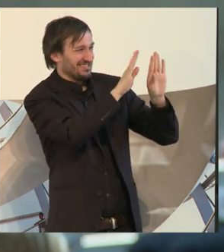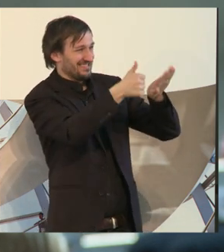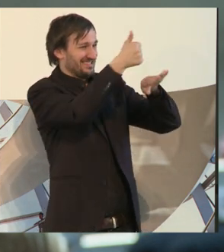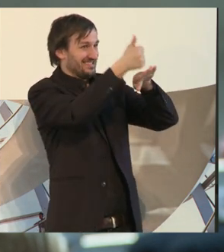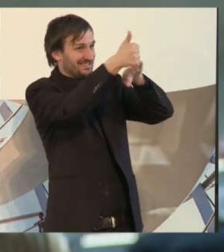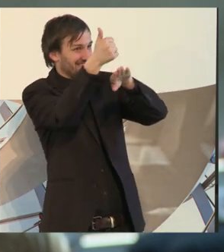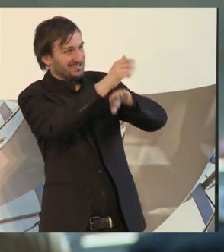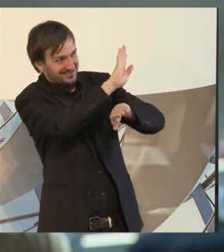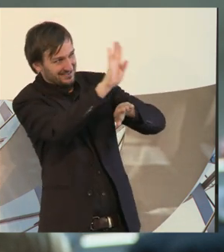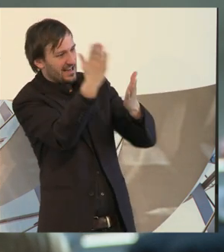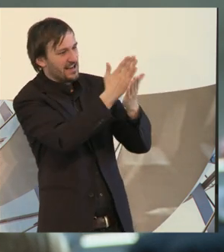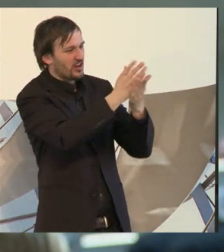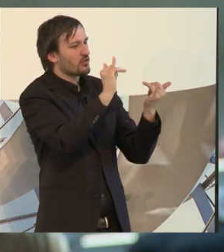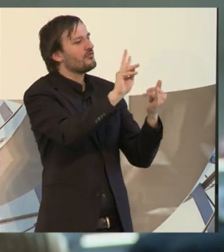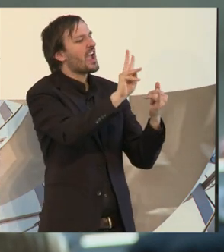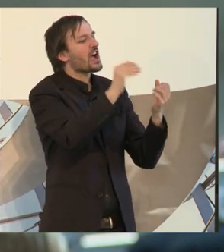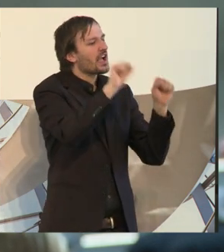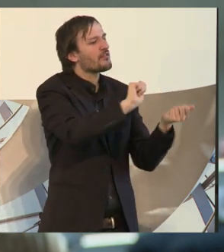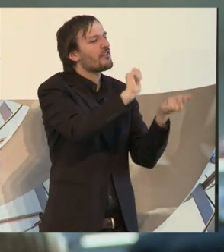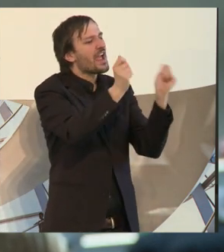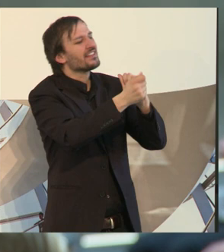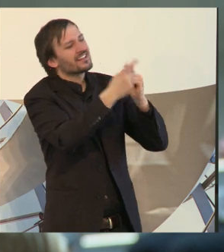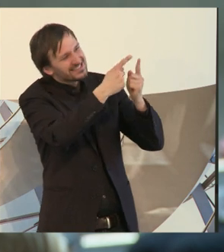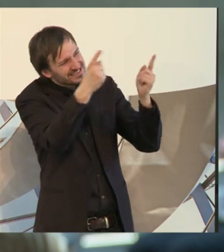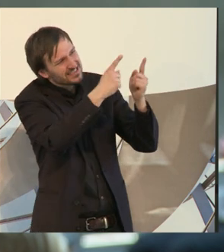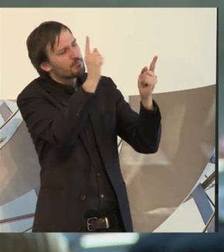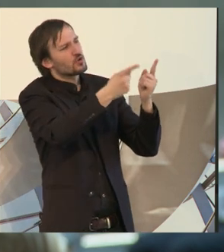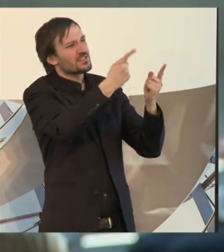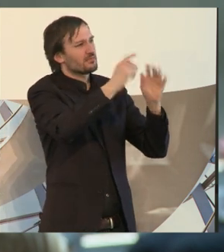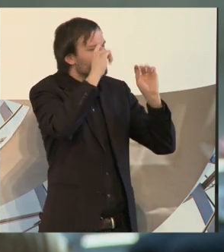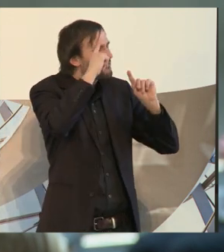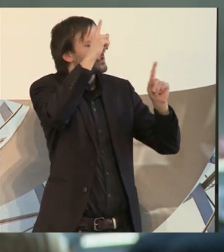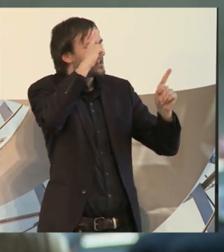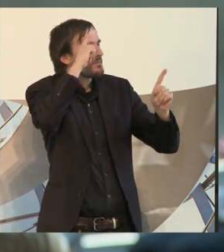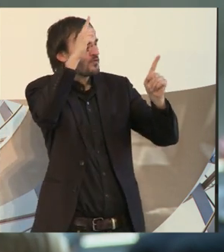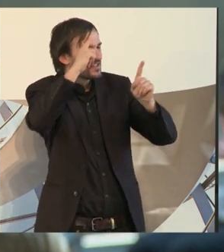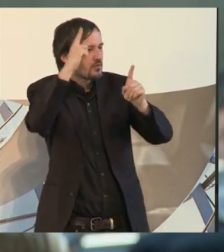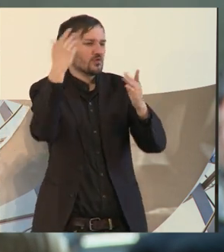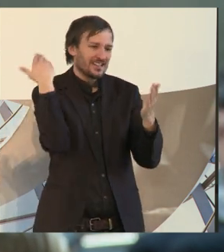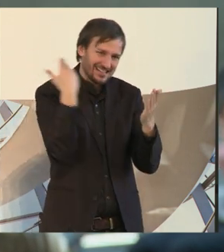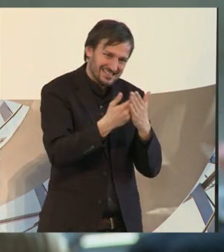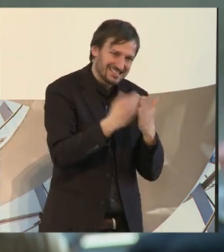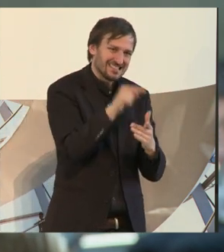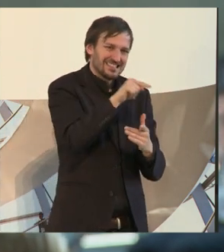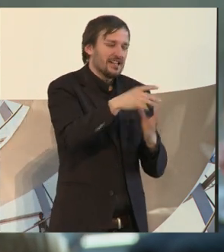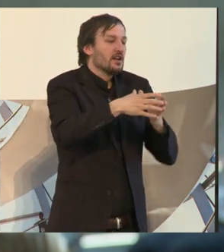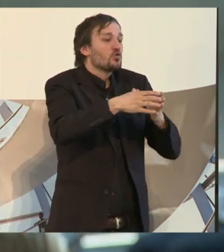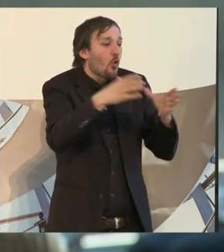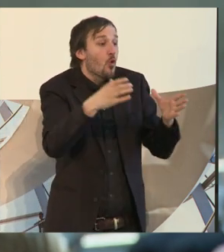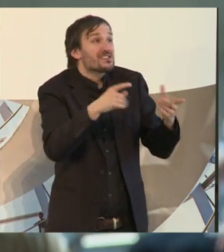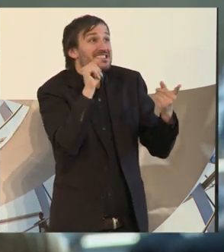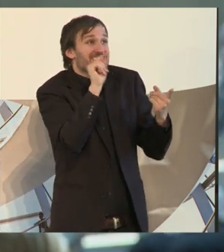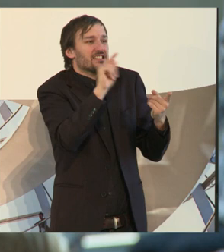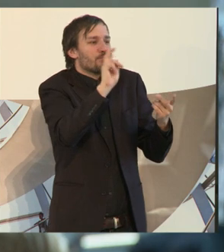derjenigen, die es letztendlich verändern können und eigentlich auch machen müssen. Und das, glaube ich, ist einfach ein großes Ding, was